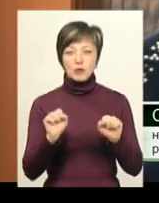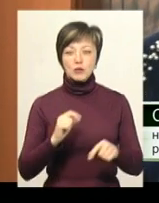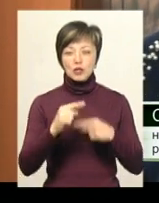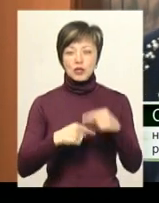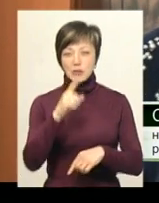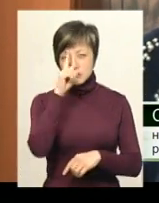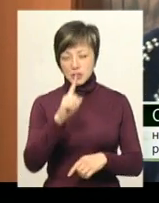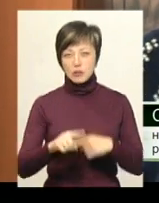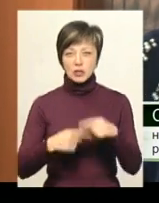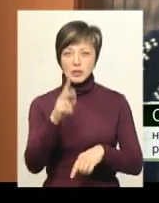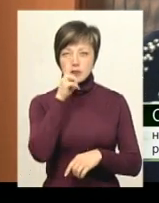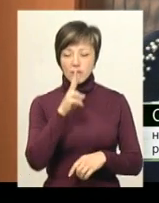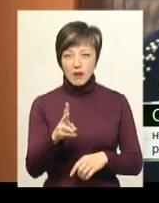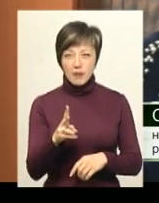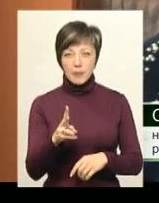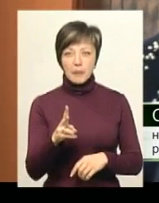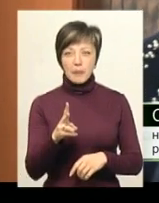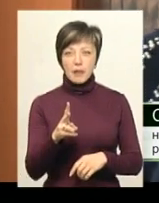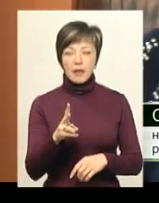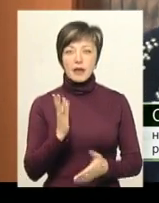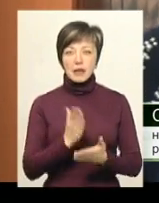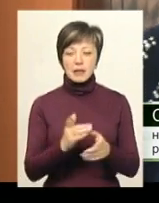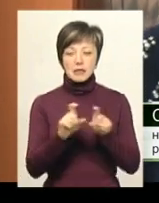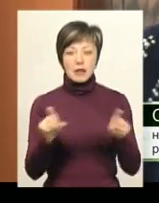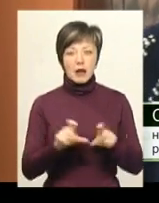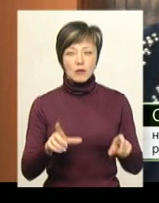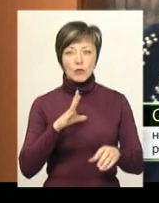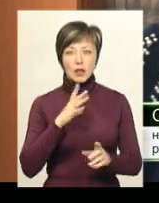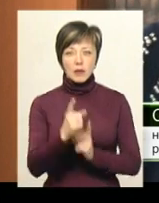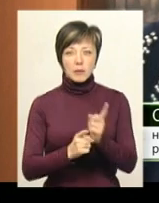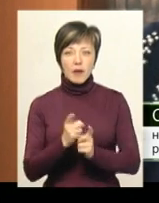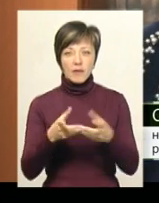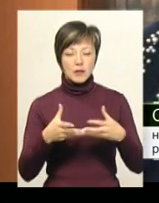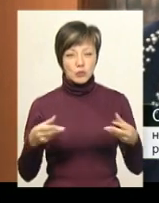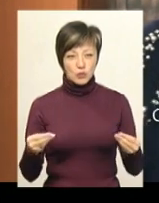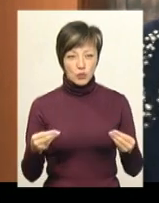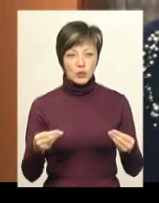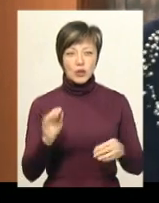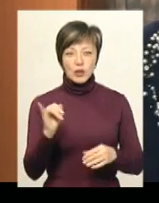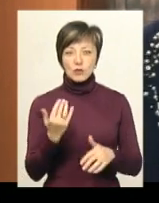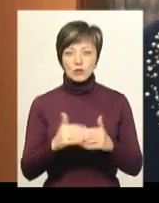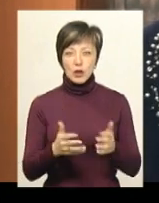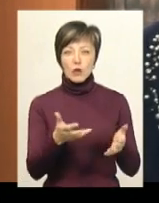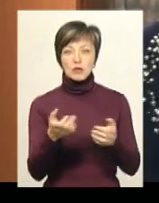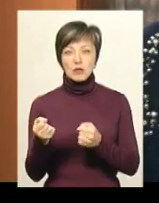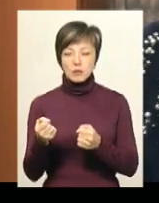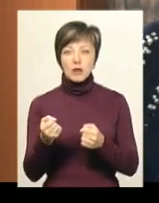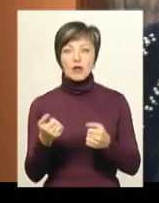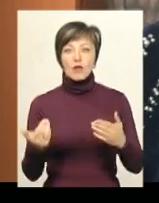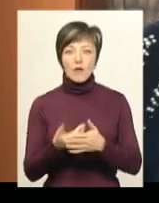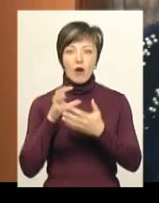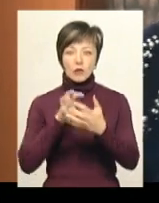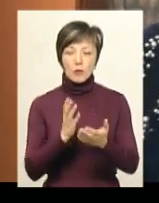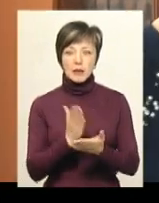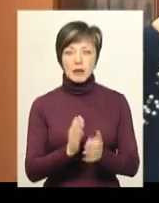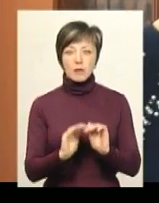місяць, це може бути через два. Є у нас заклади, які були оптимізовані весною, і вже отримали минового автобуса, і ці